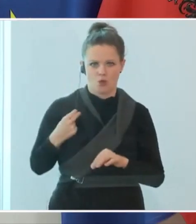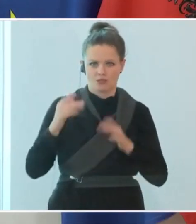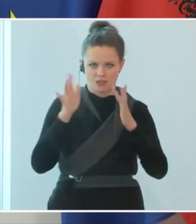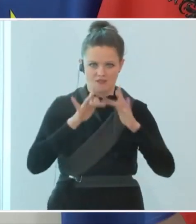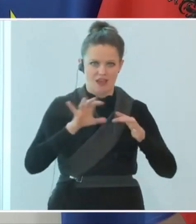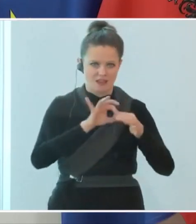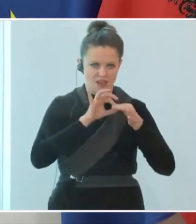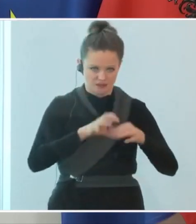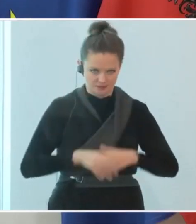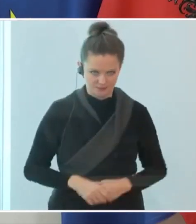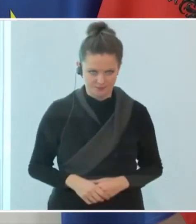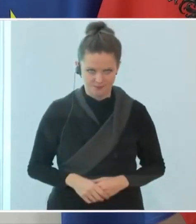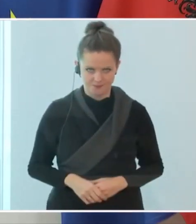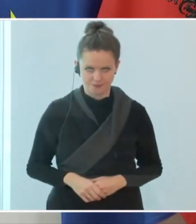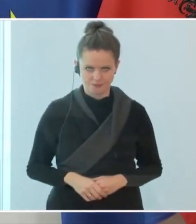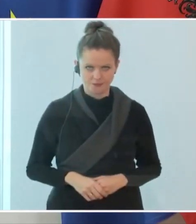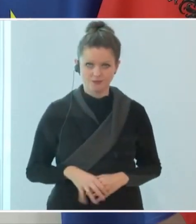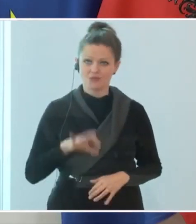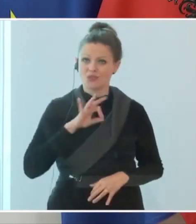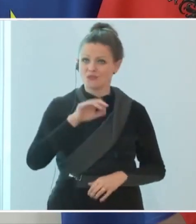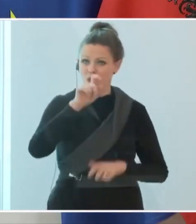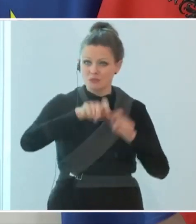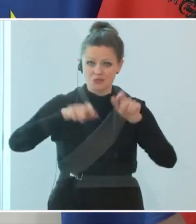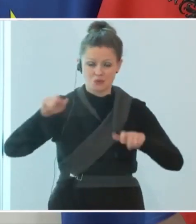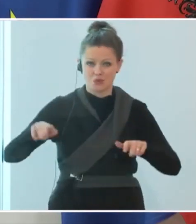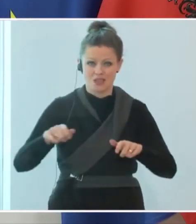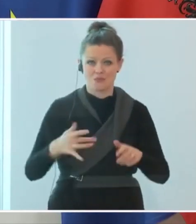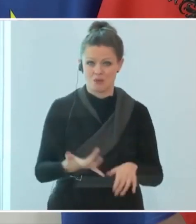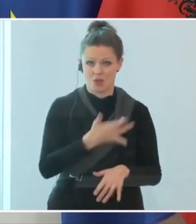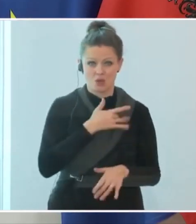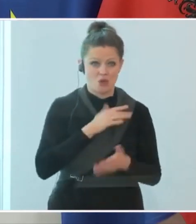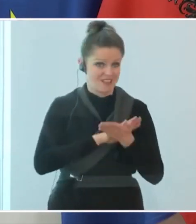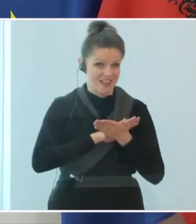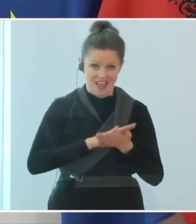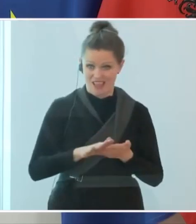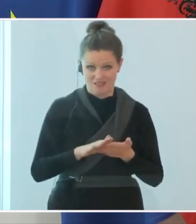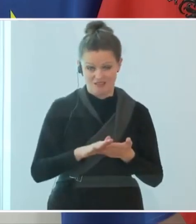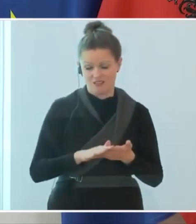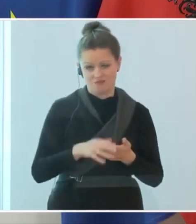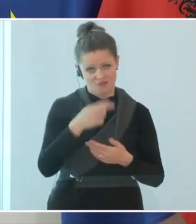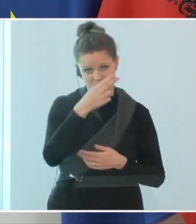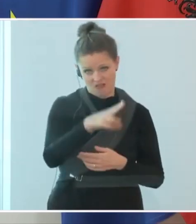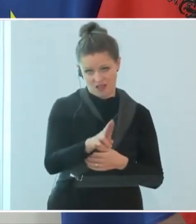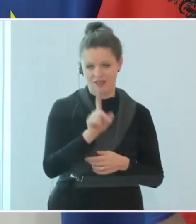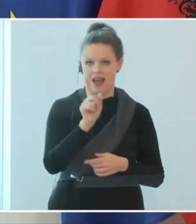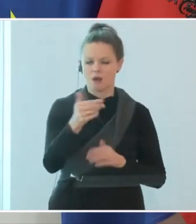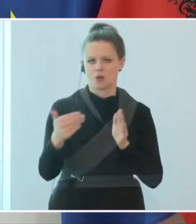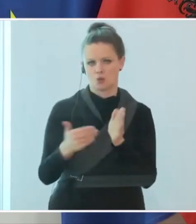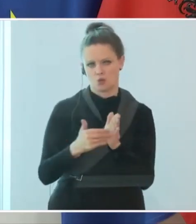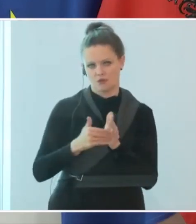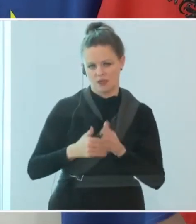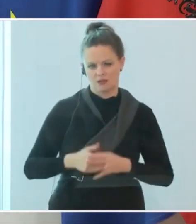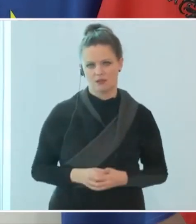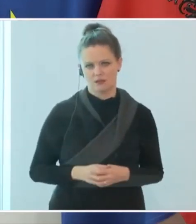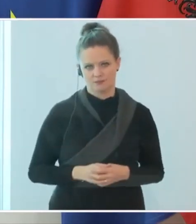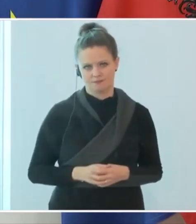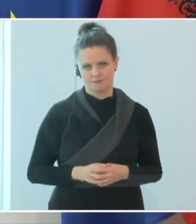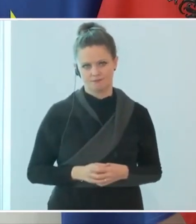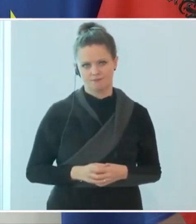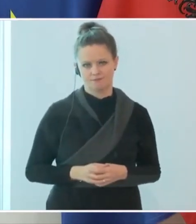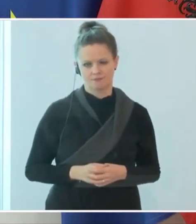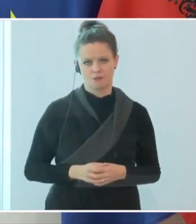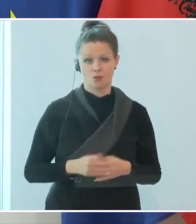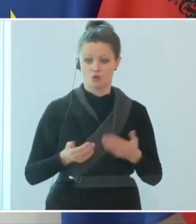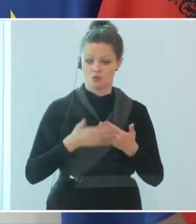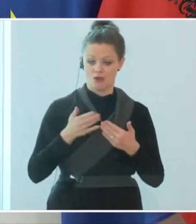Das wird nicht für die Betroffenen immer einfach sein, aber es ist notwendig. Und es kann auf der anderen Seite auch noch so sein, dass